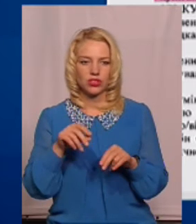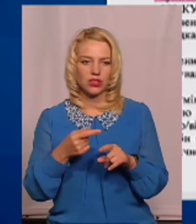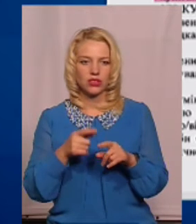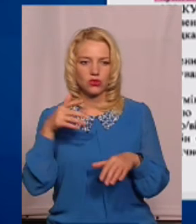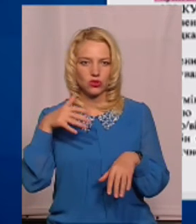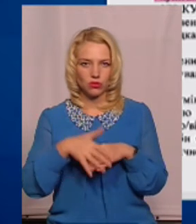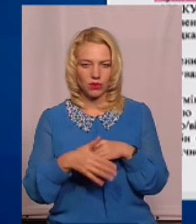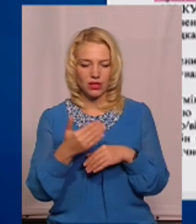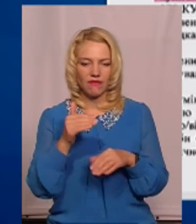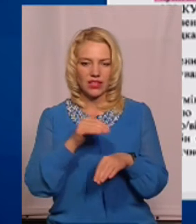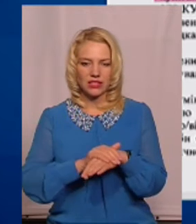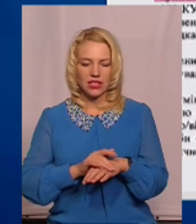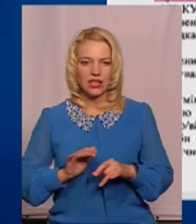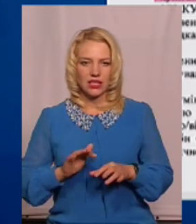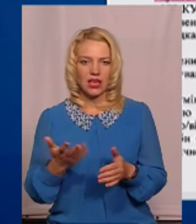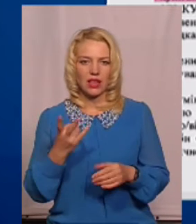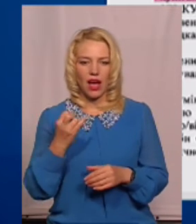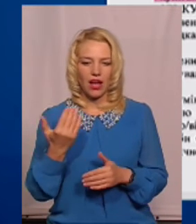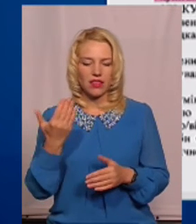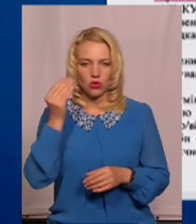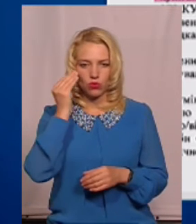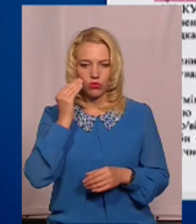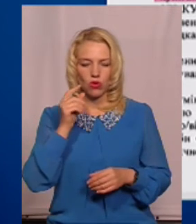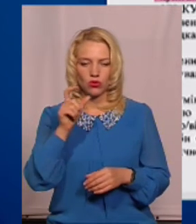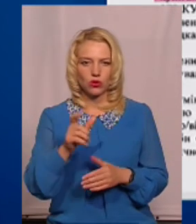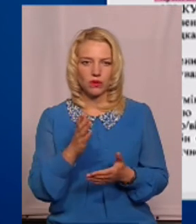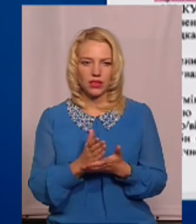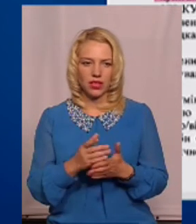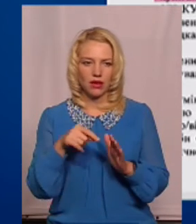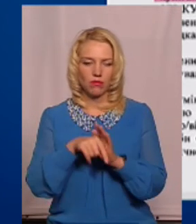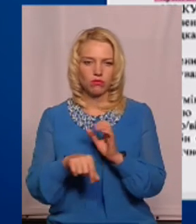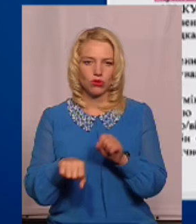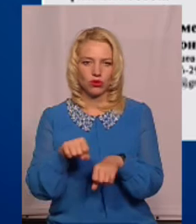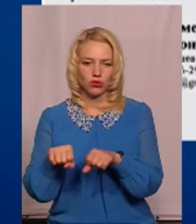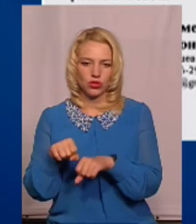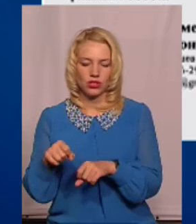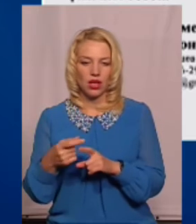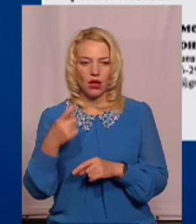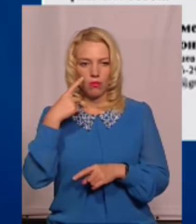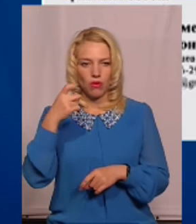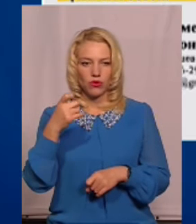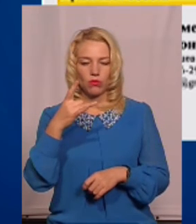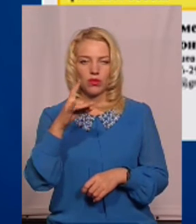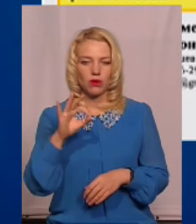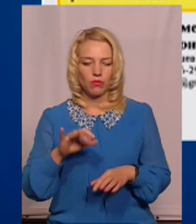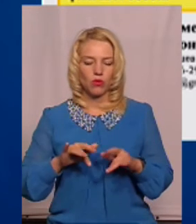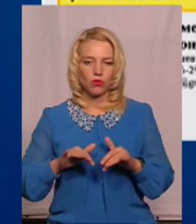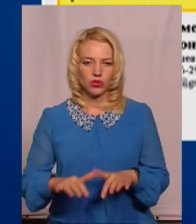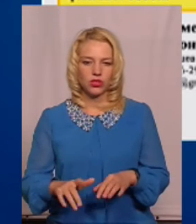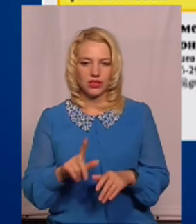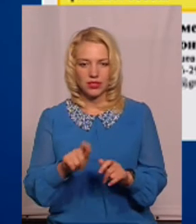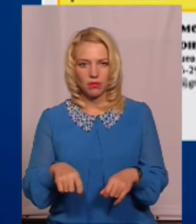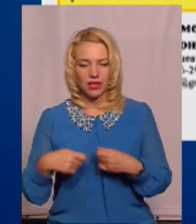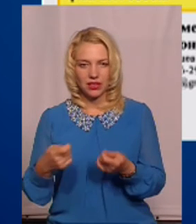фіксації дії, яка, на думку особи, містить ознаки правопорушення. Повідомлення про подію з